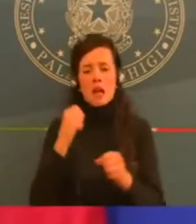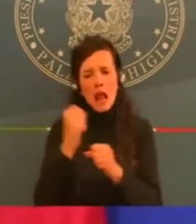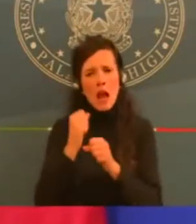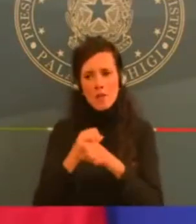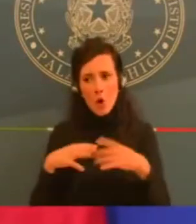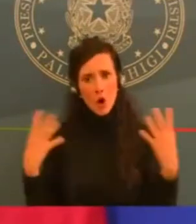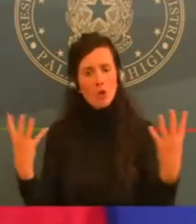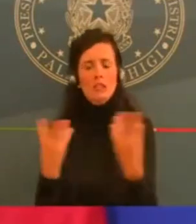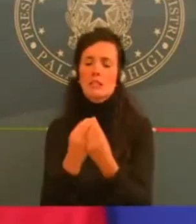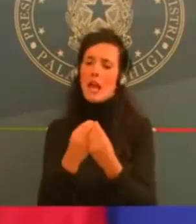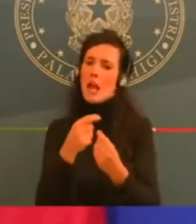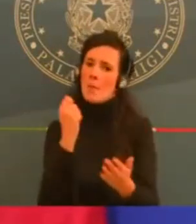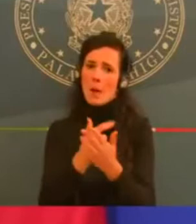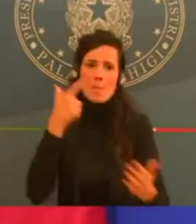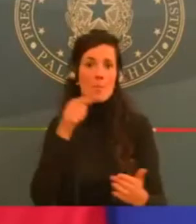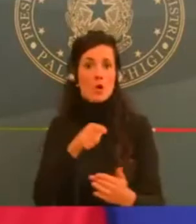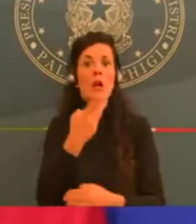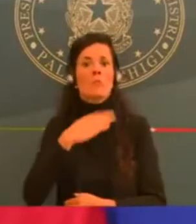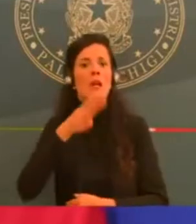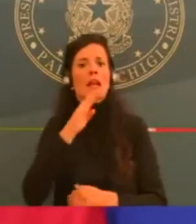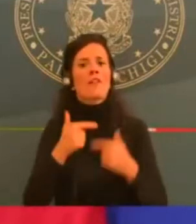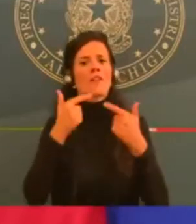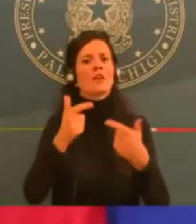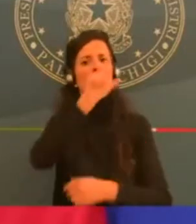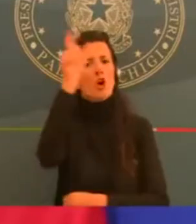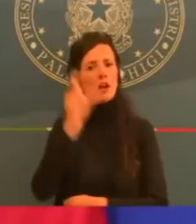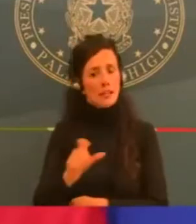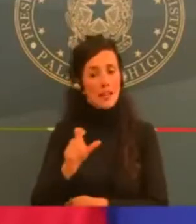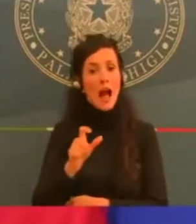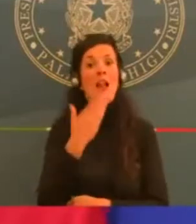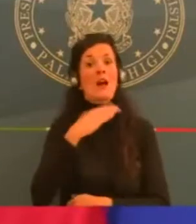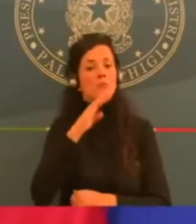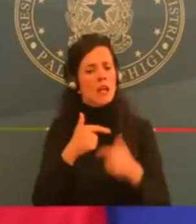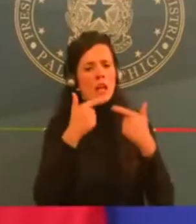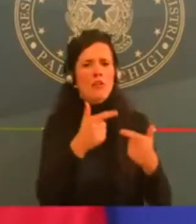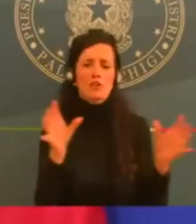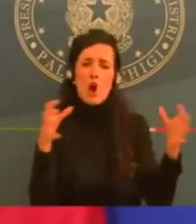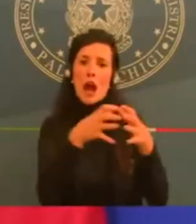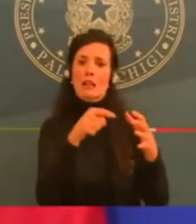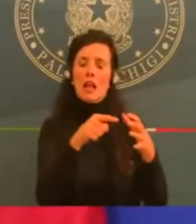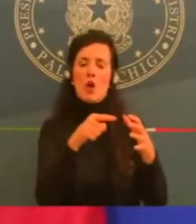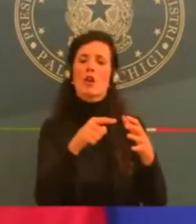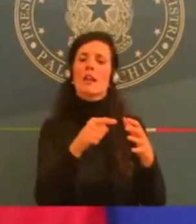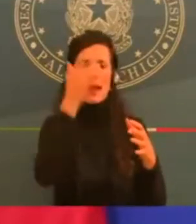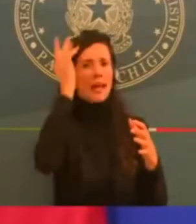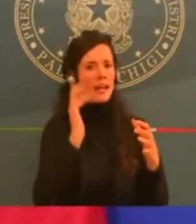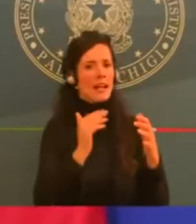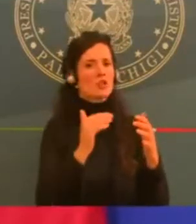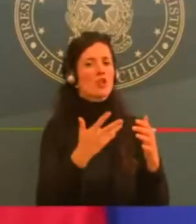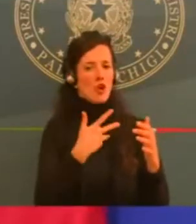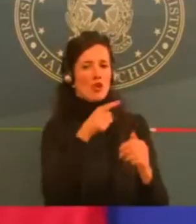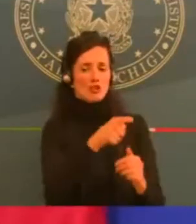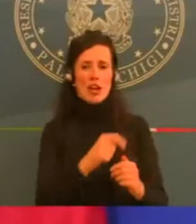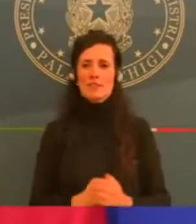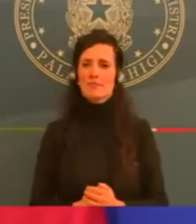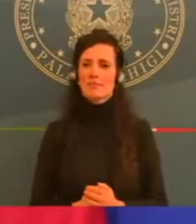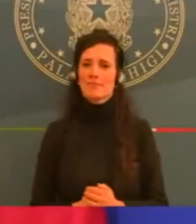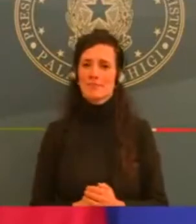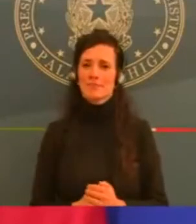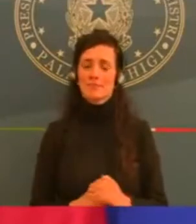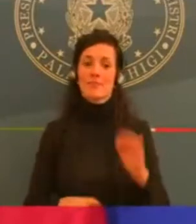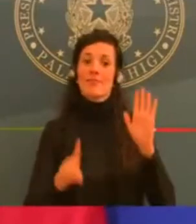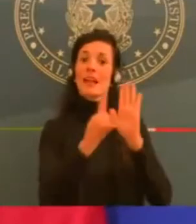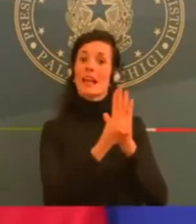con il nuovo decreto di storia di gennaio, provvederemo a compensare delle